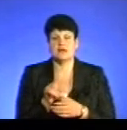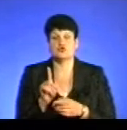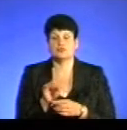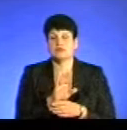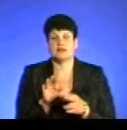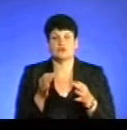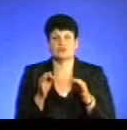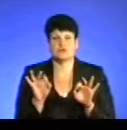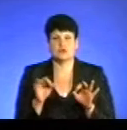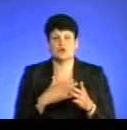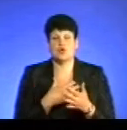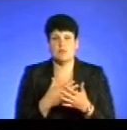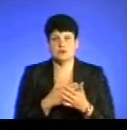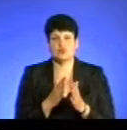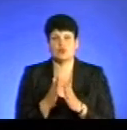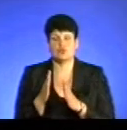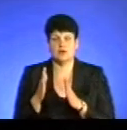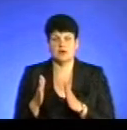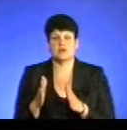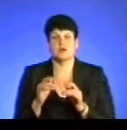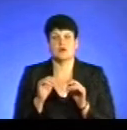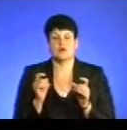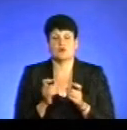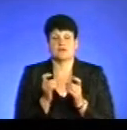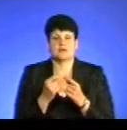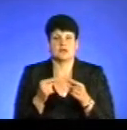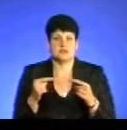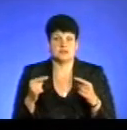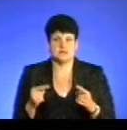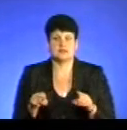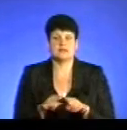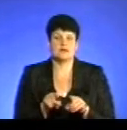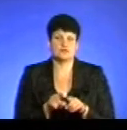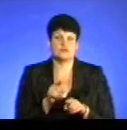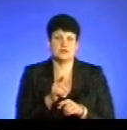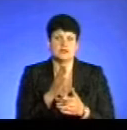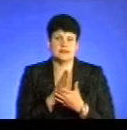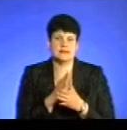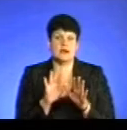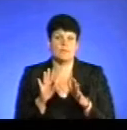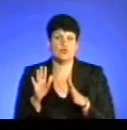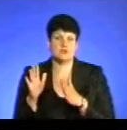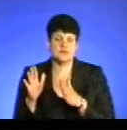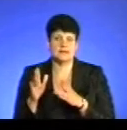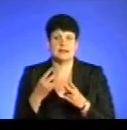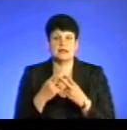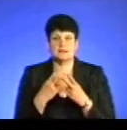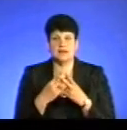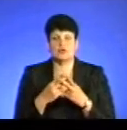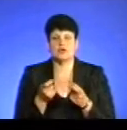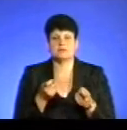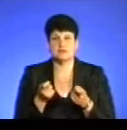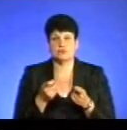громадського порядку, бій, конфліктів різних з громадянами. Ви реагують також на події кримінально-адміністративного